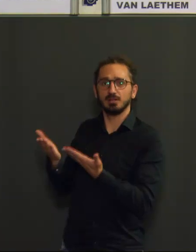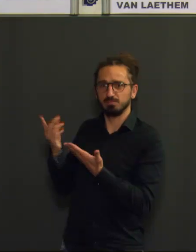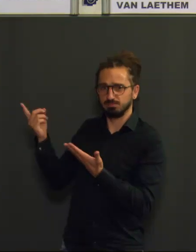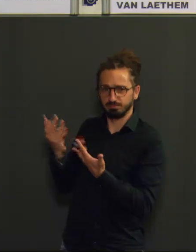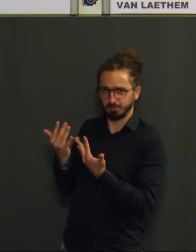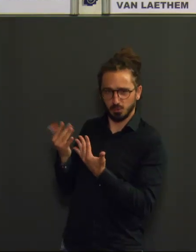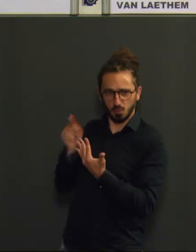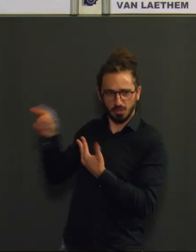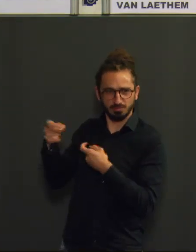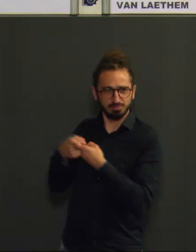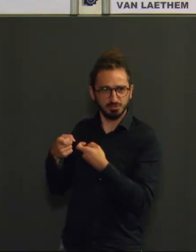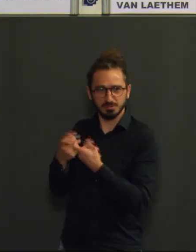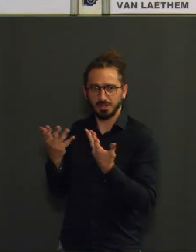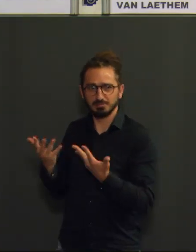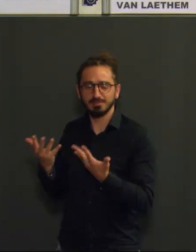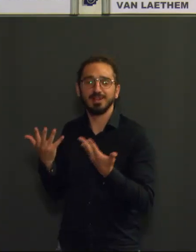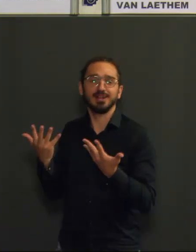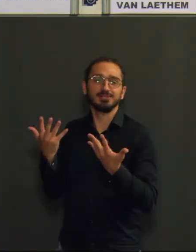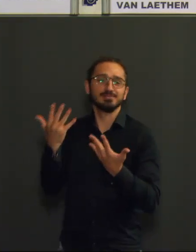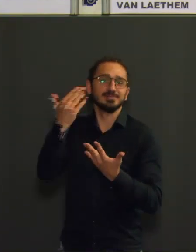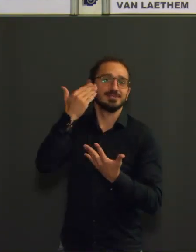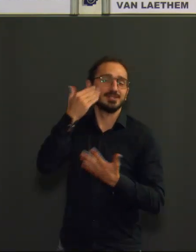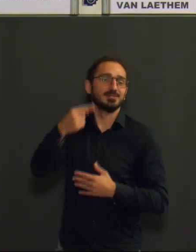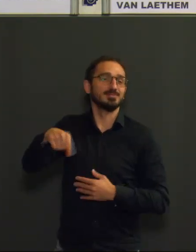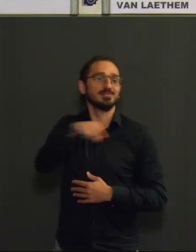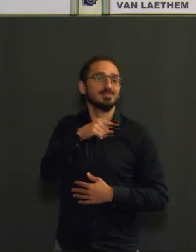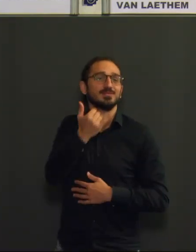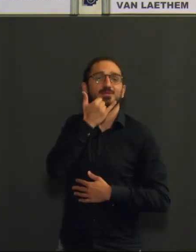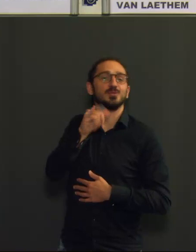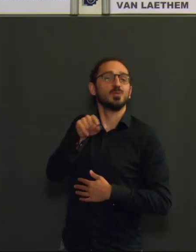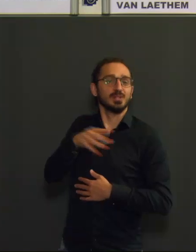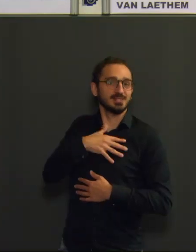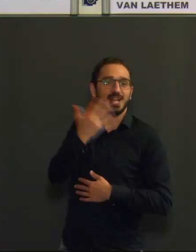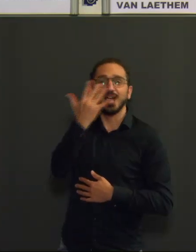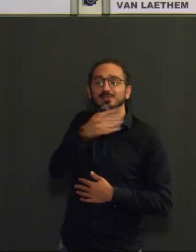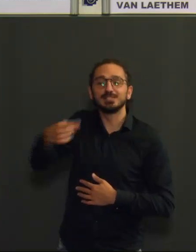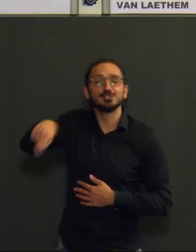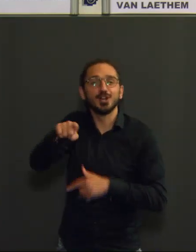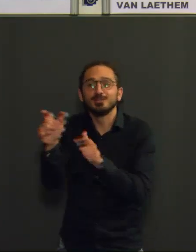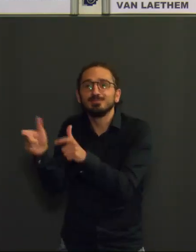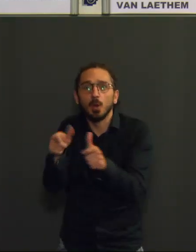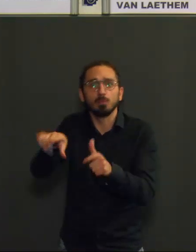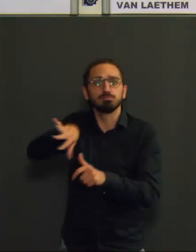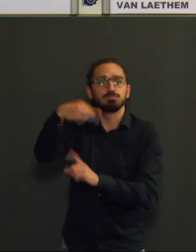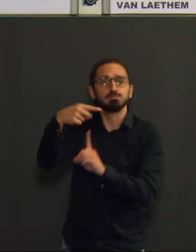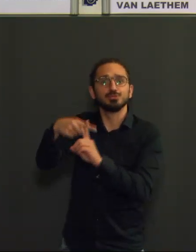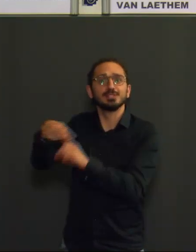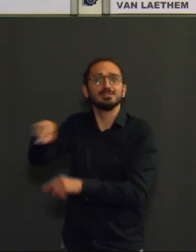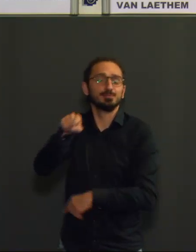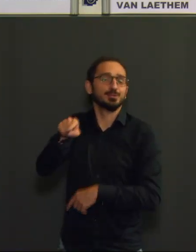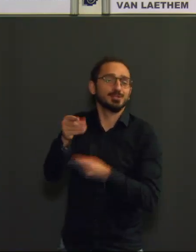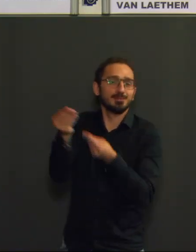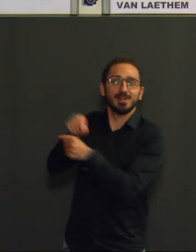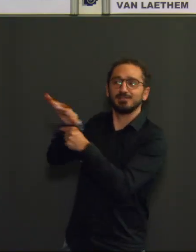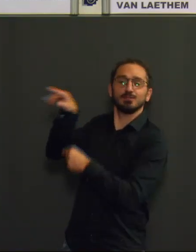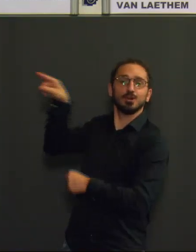dire, d'une relative importance des adolescents dépistés positifs. Alors, si on s'intéresse maintenant